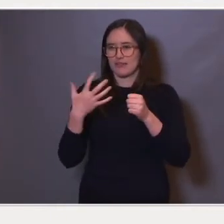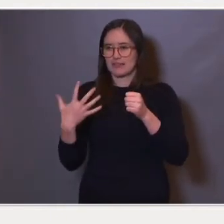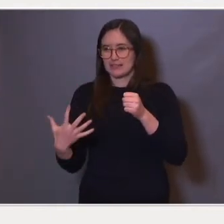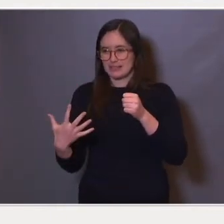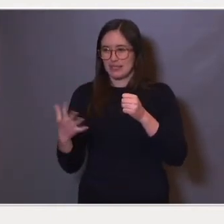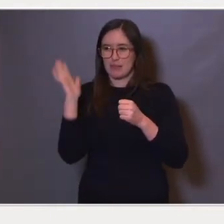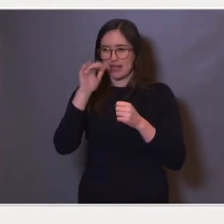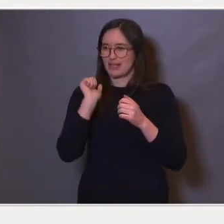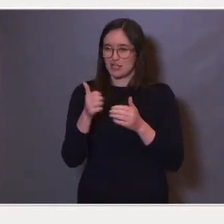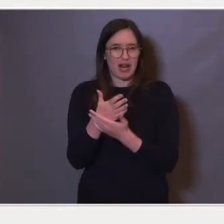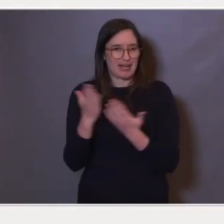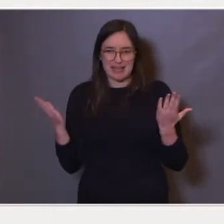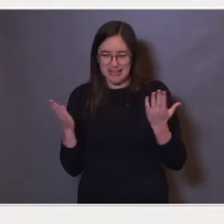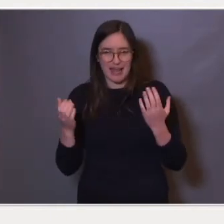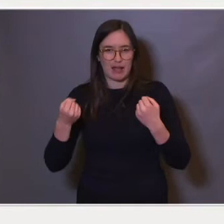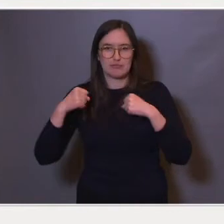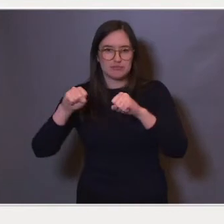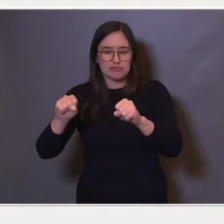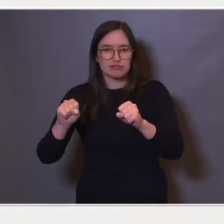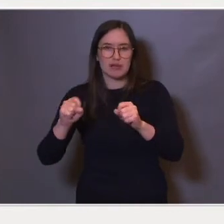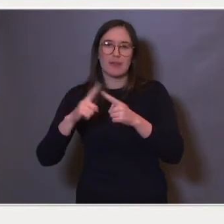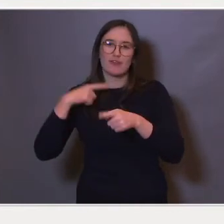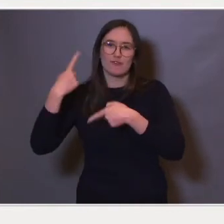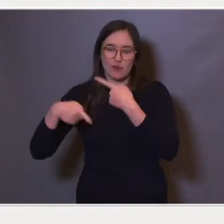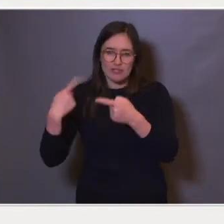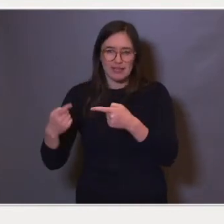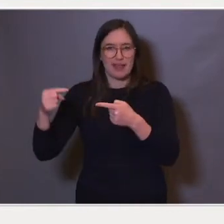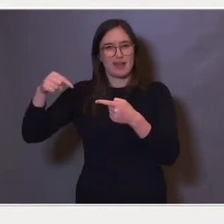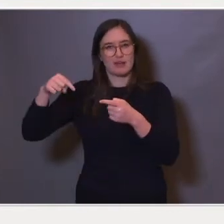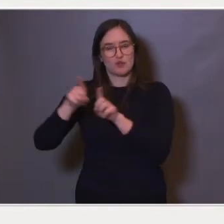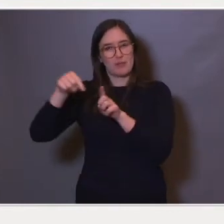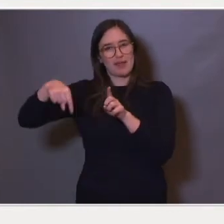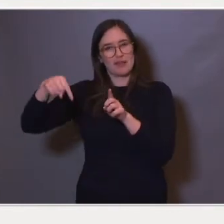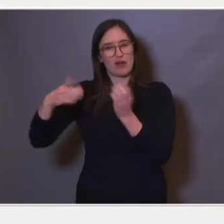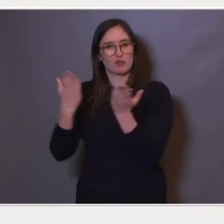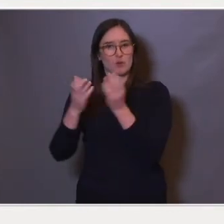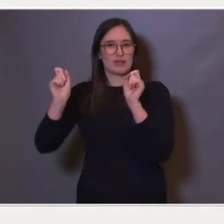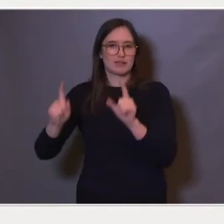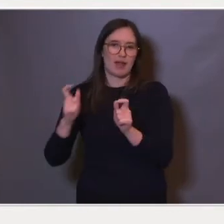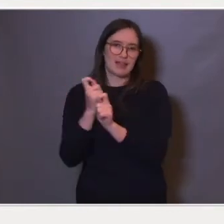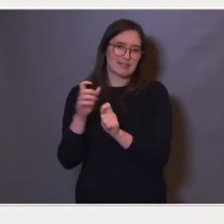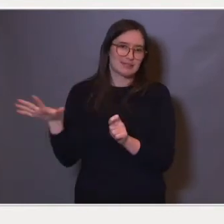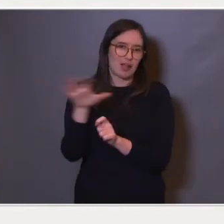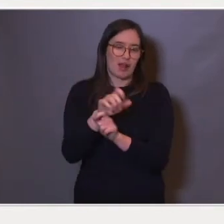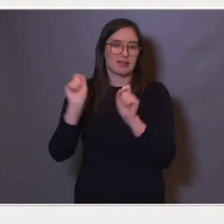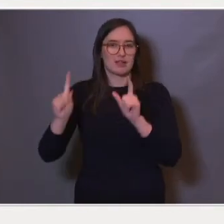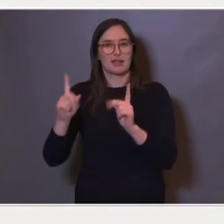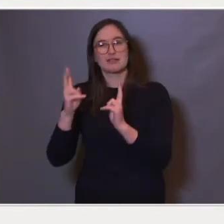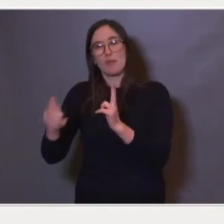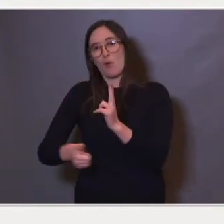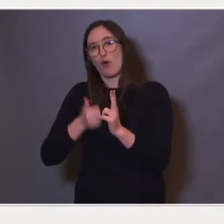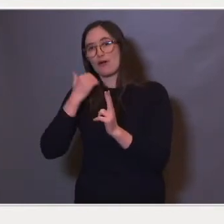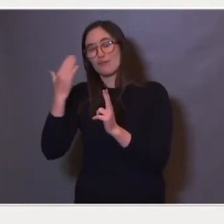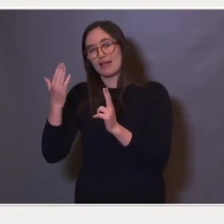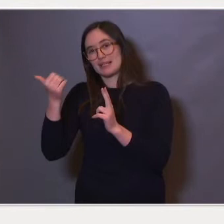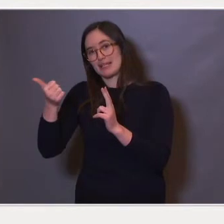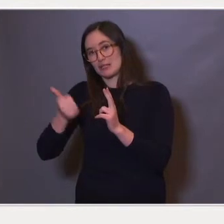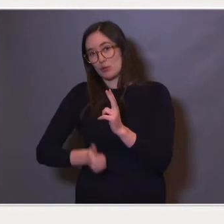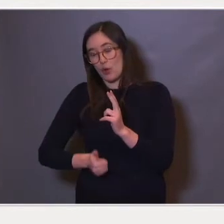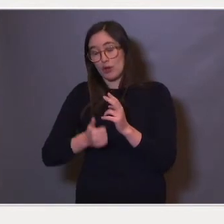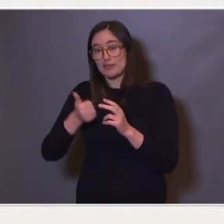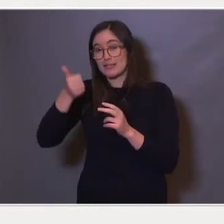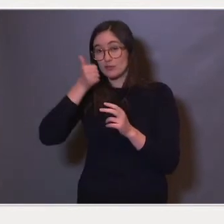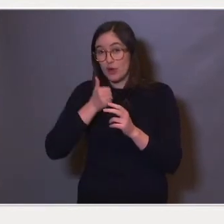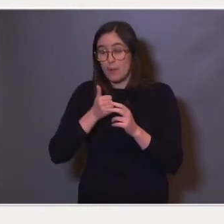dagens ordning for skolestart. Det er så godt som alle barn starter på skolen det året de fyller seks. Mens jeg tilhørte det